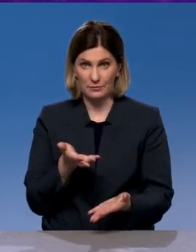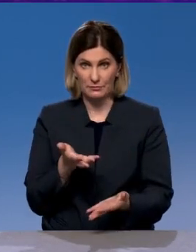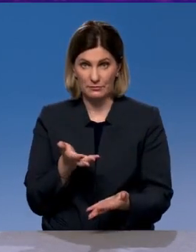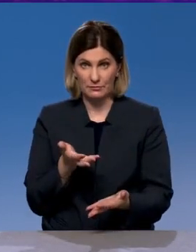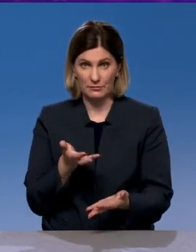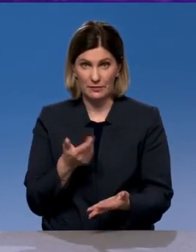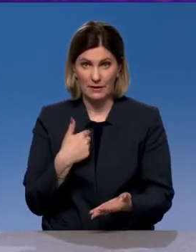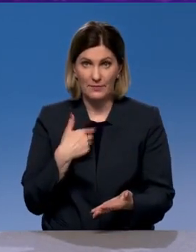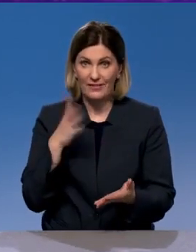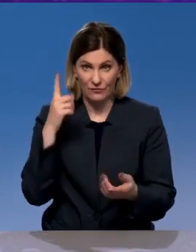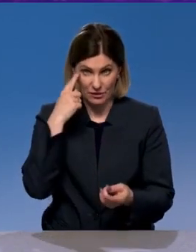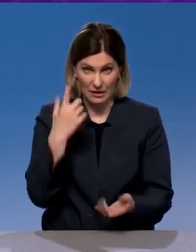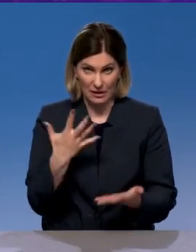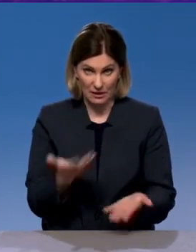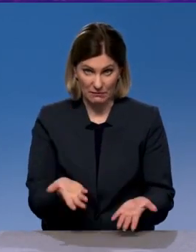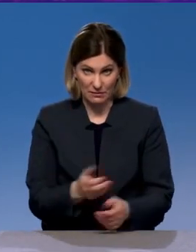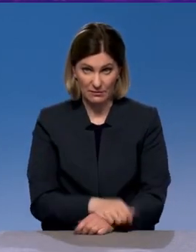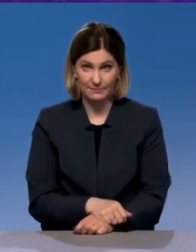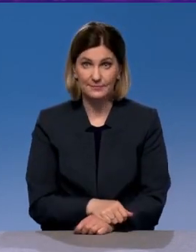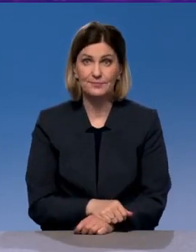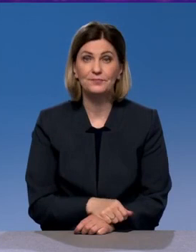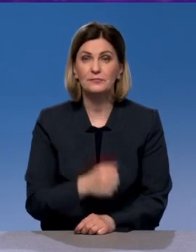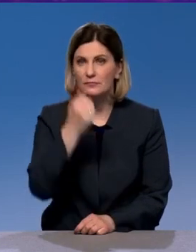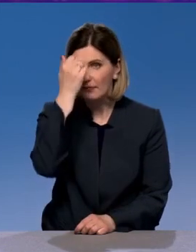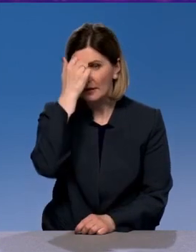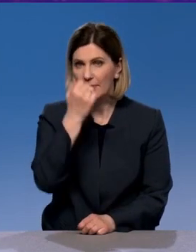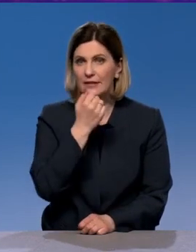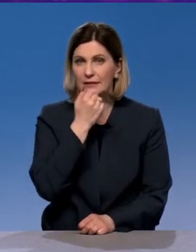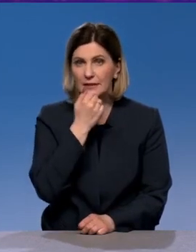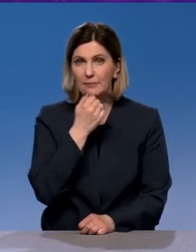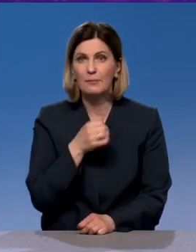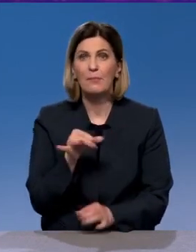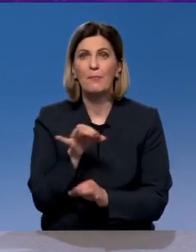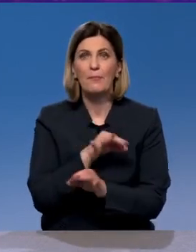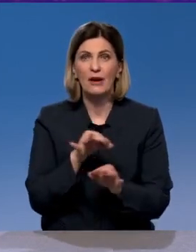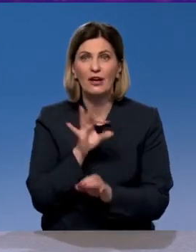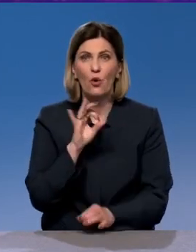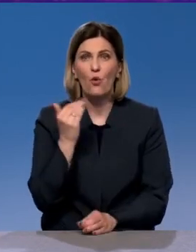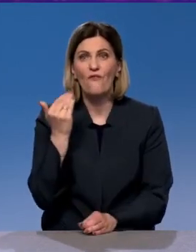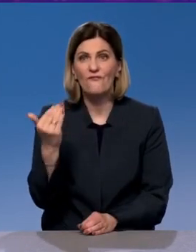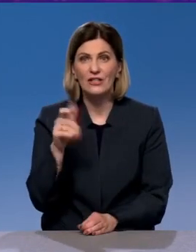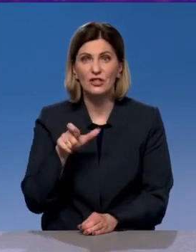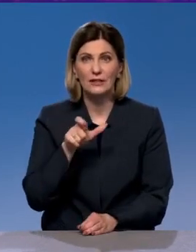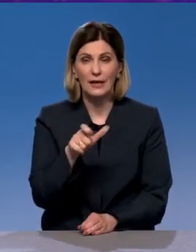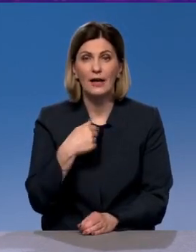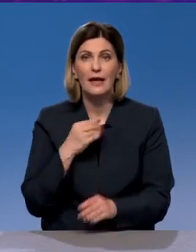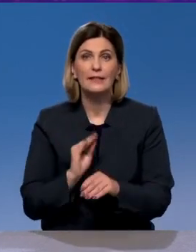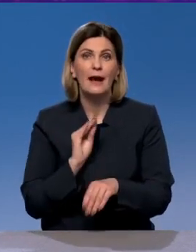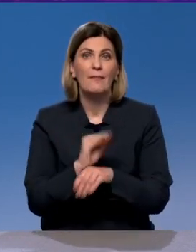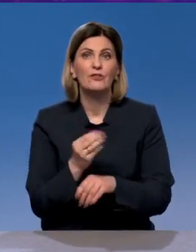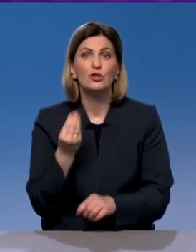по-моему, все понятно уже. Да, спасибо. Поговорим обязательно о ваших дорогах. Сейчас добавлю еще несколько